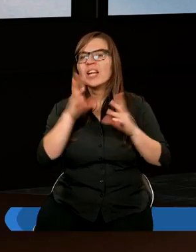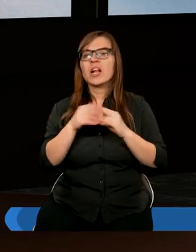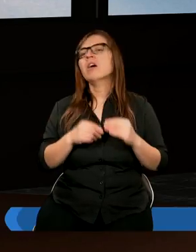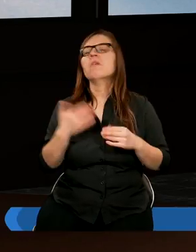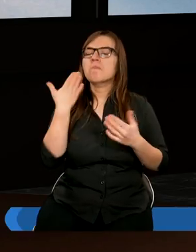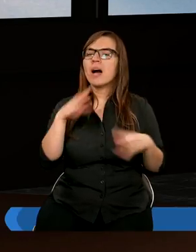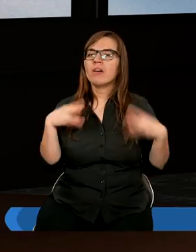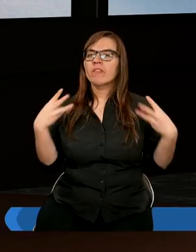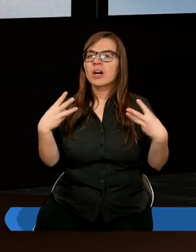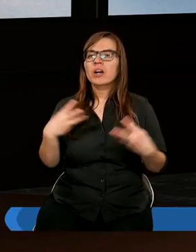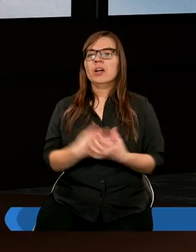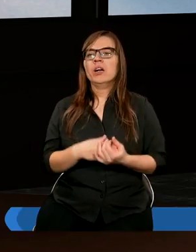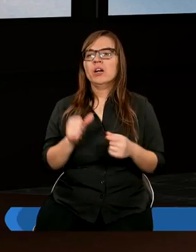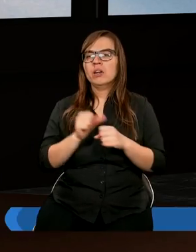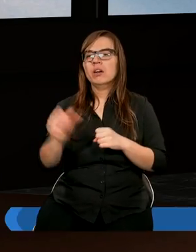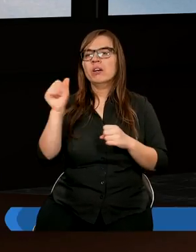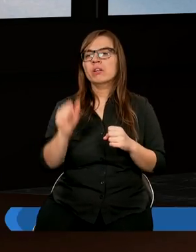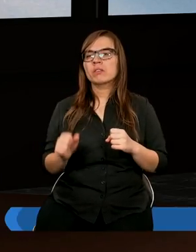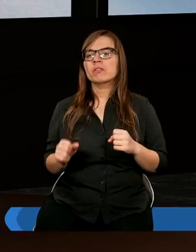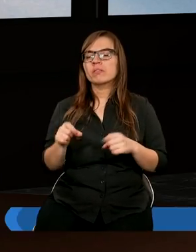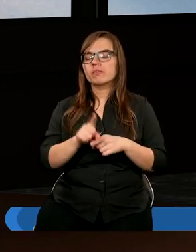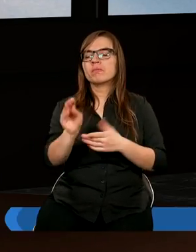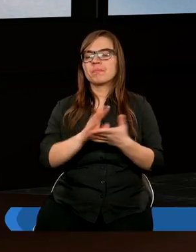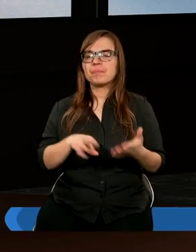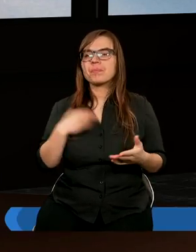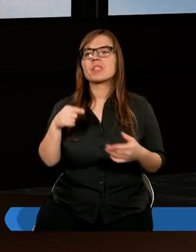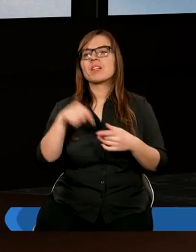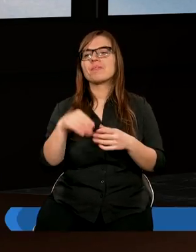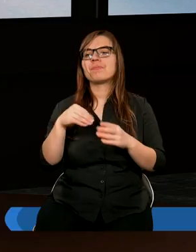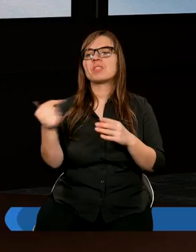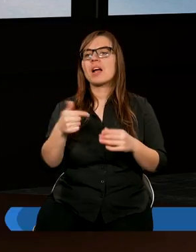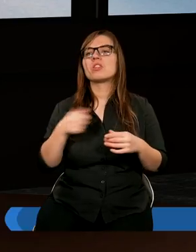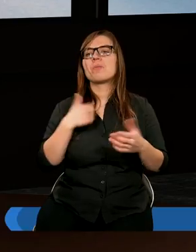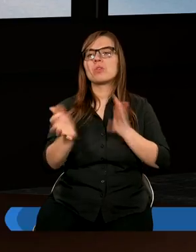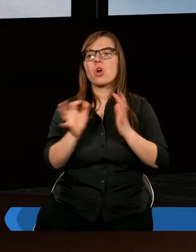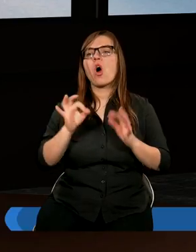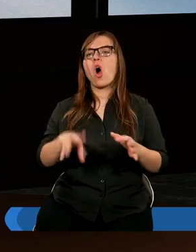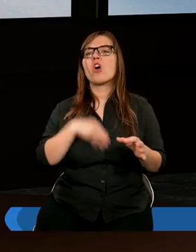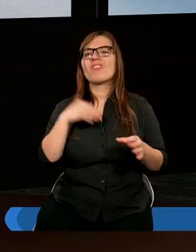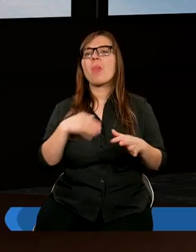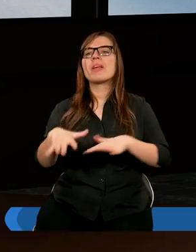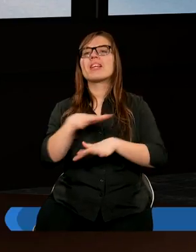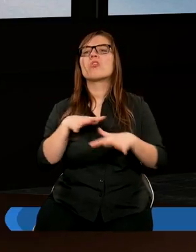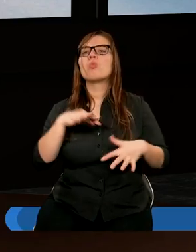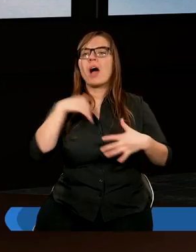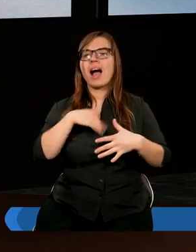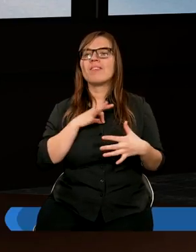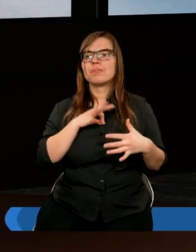ważne jest i przecież Pismo Święte też naleka, żebyśmy się troszczyli o świątynię ducha.